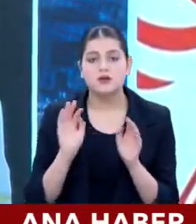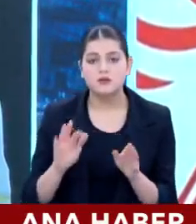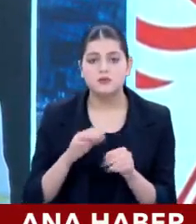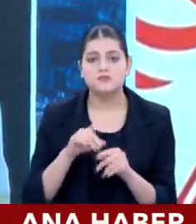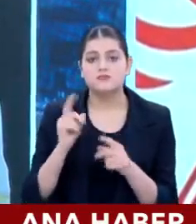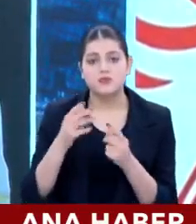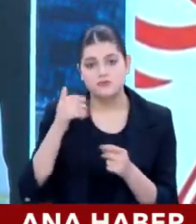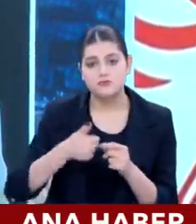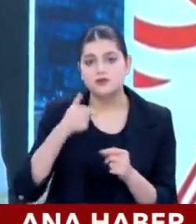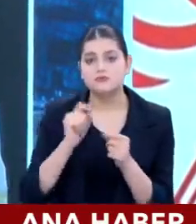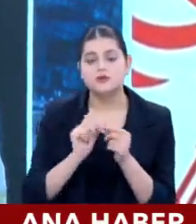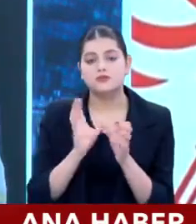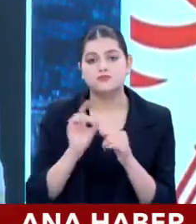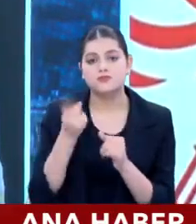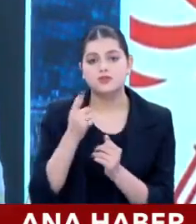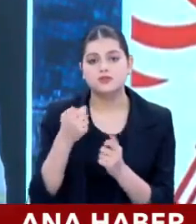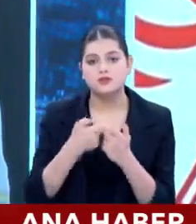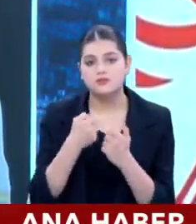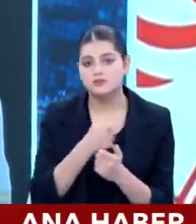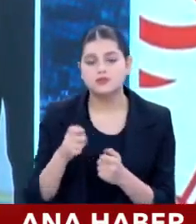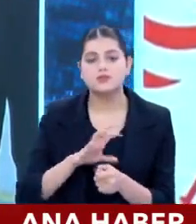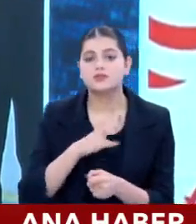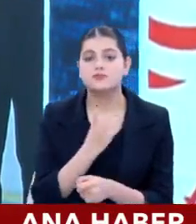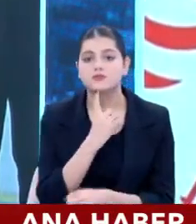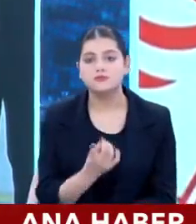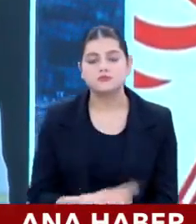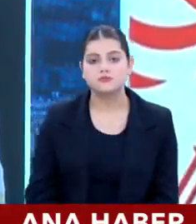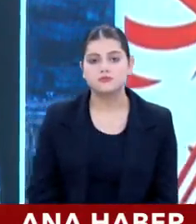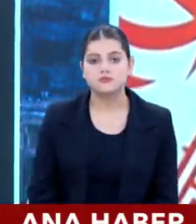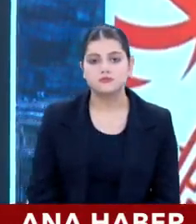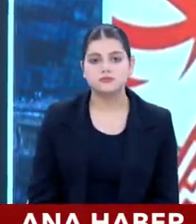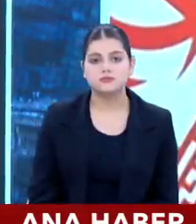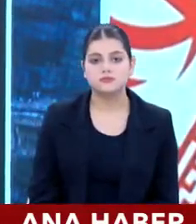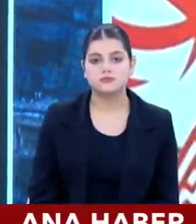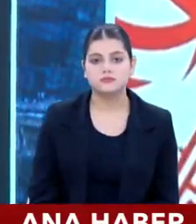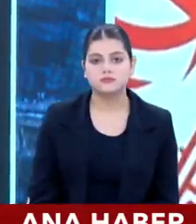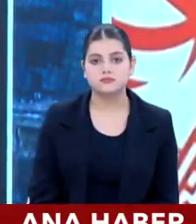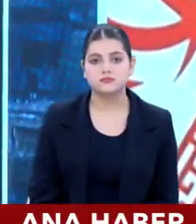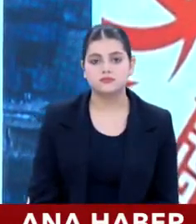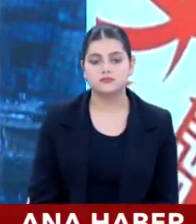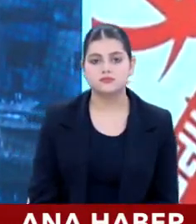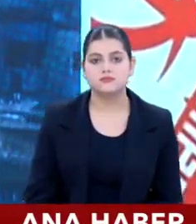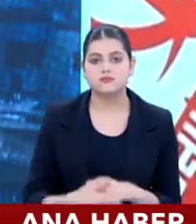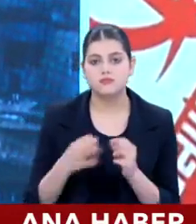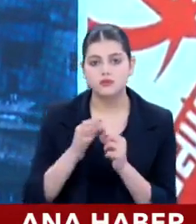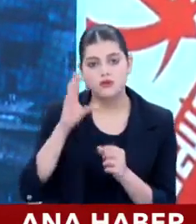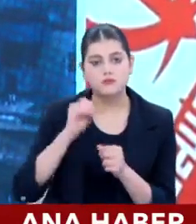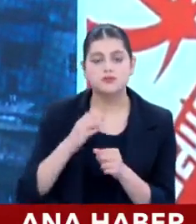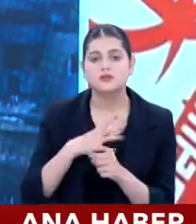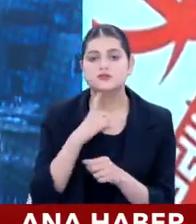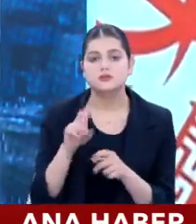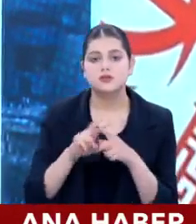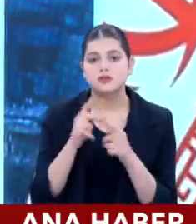Biden ve yönetimi bir karar hikayetini istemiyor aslında. Şimdi Biden'ın öğrenmek istediği şuydu.